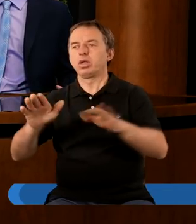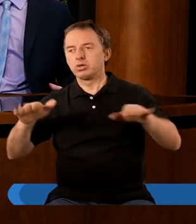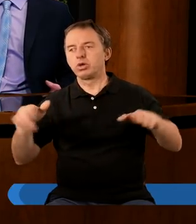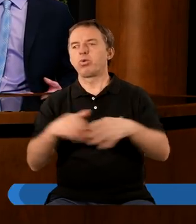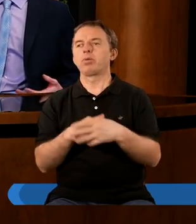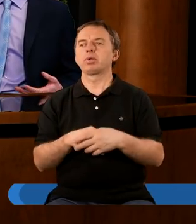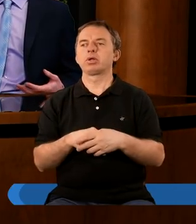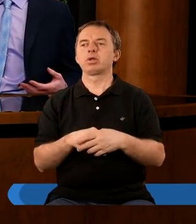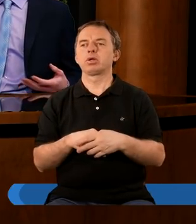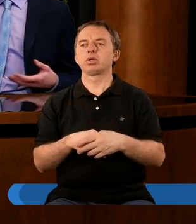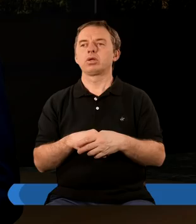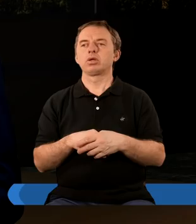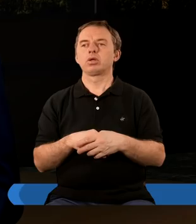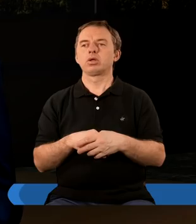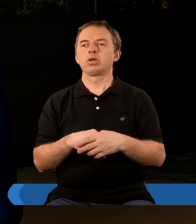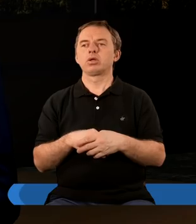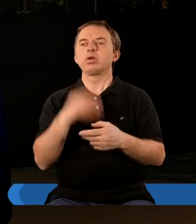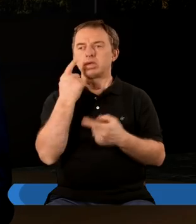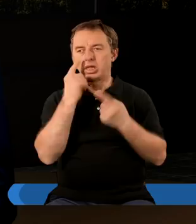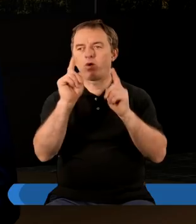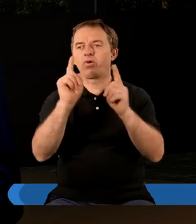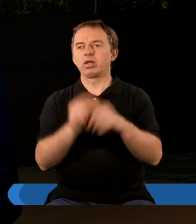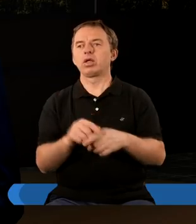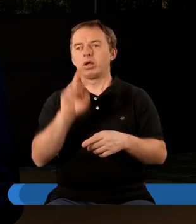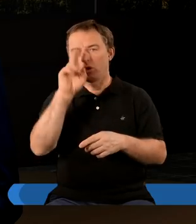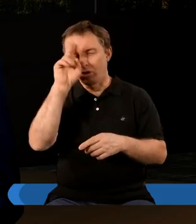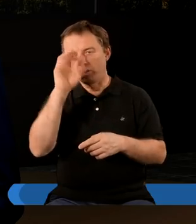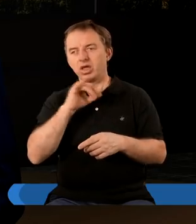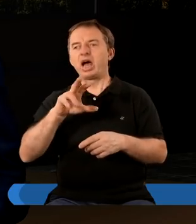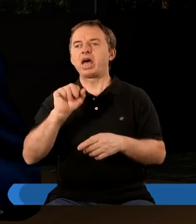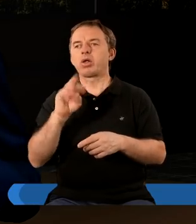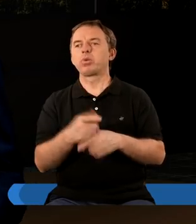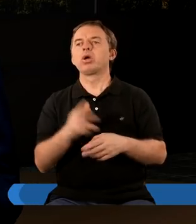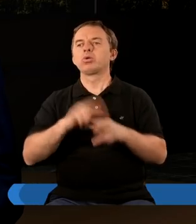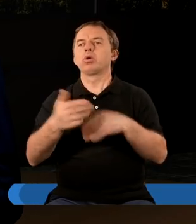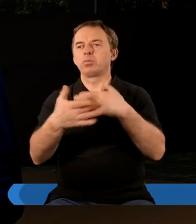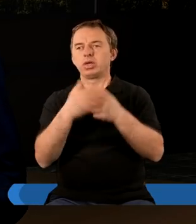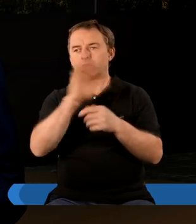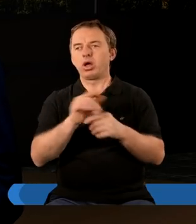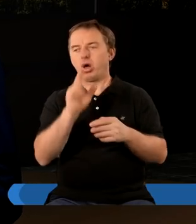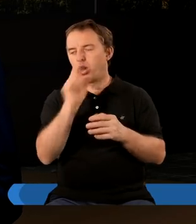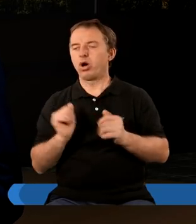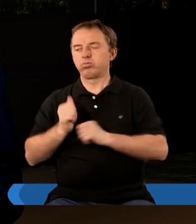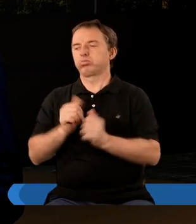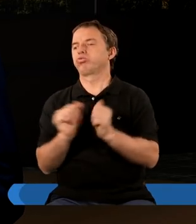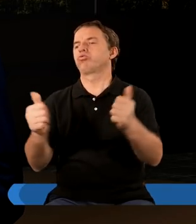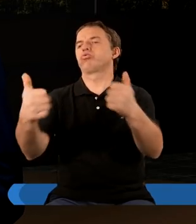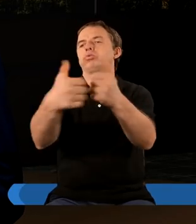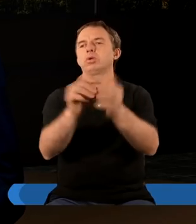ze skrzydłami, które zauważył, rozpoznał, że to są cheruby, ci, którzy są najbliżej Boga, jego orszak,